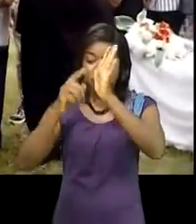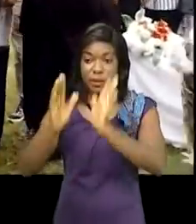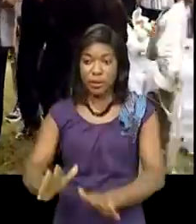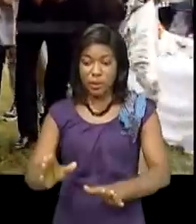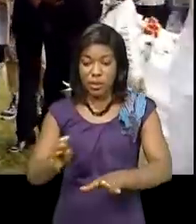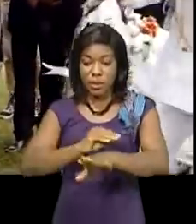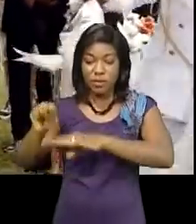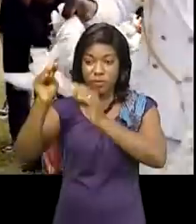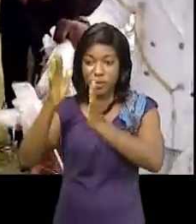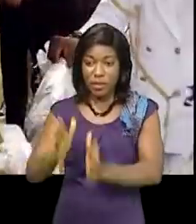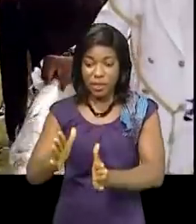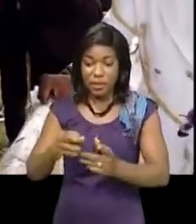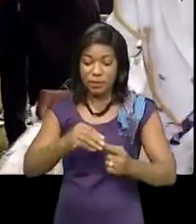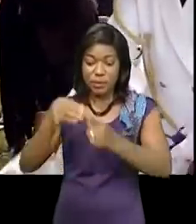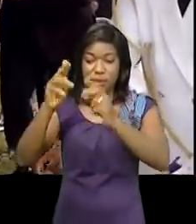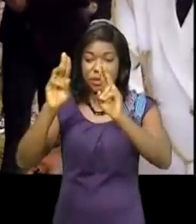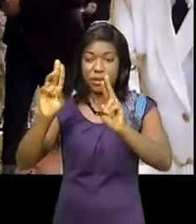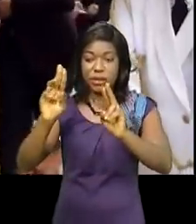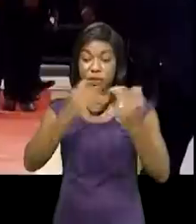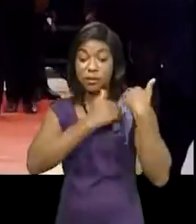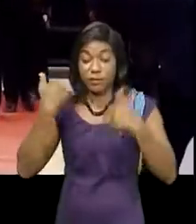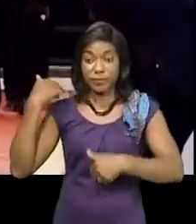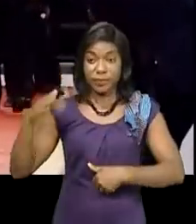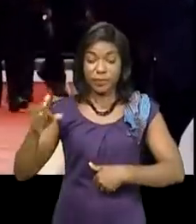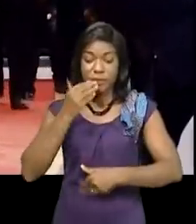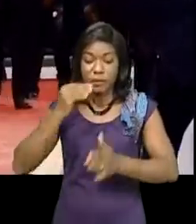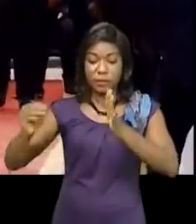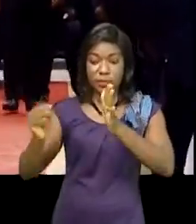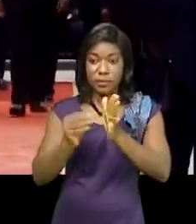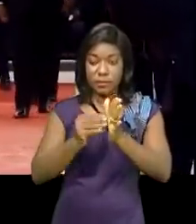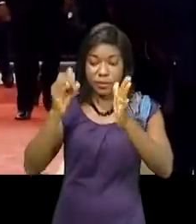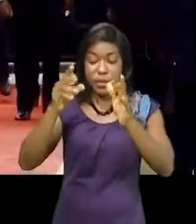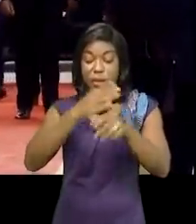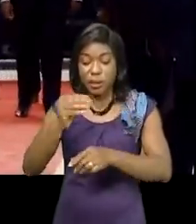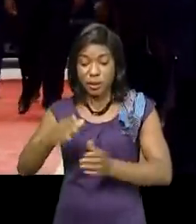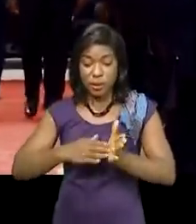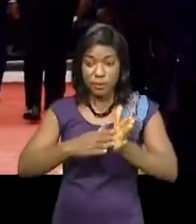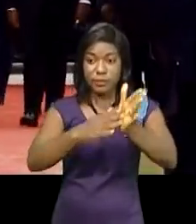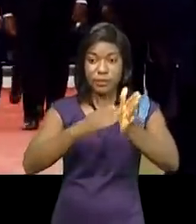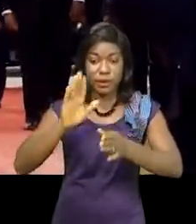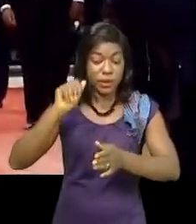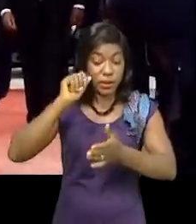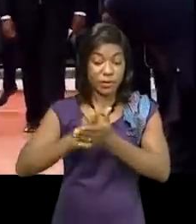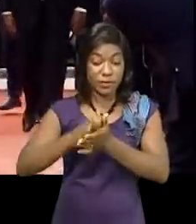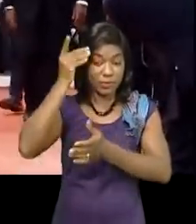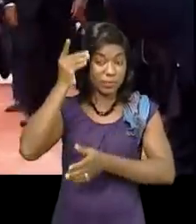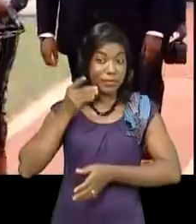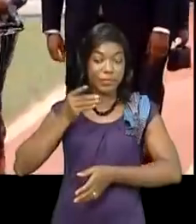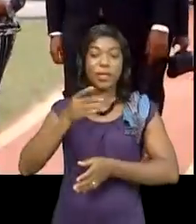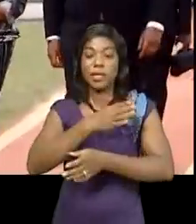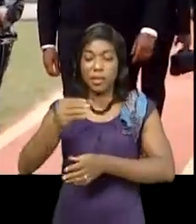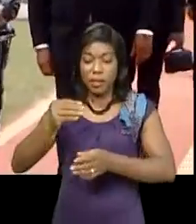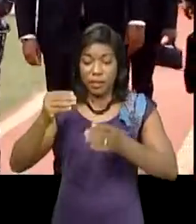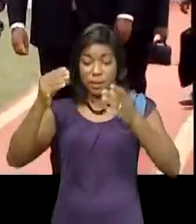du chef de l'État au terme d'une ordonnance présidentielle. En compagnie de son épouse, Denise Nyakeru Tshisekedi, le